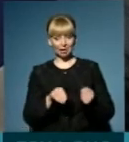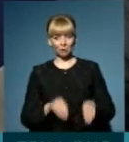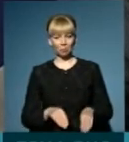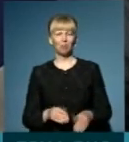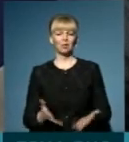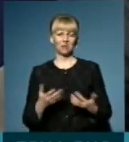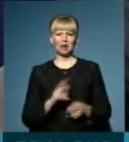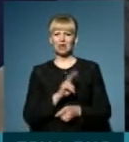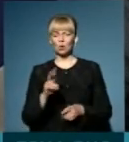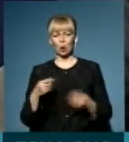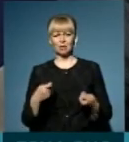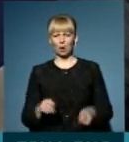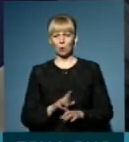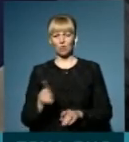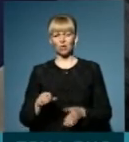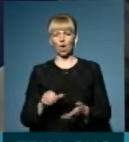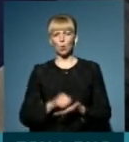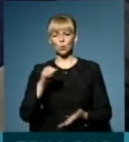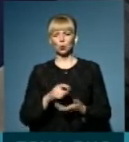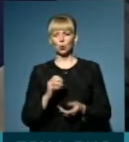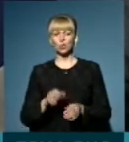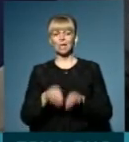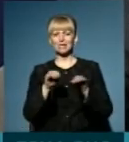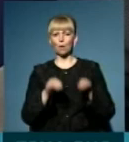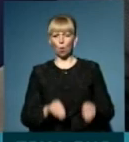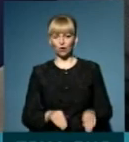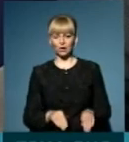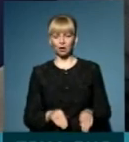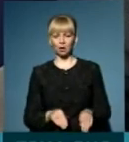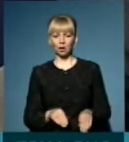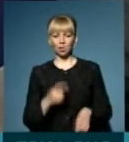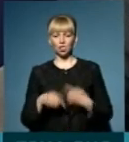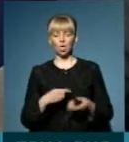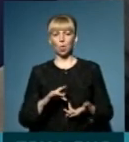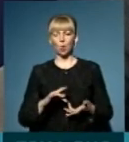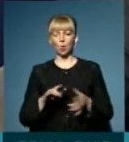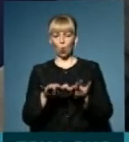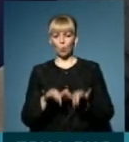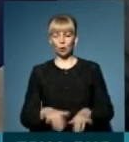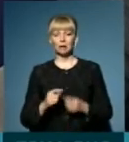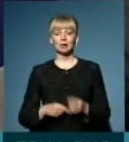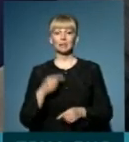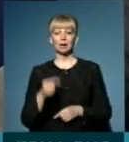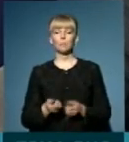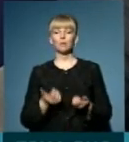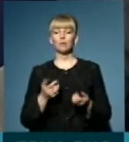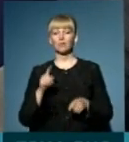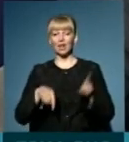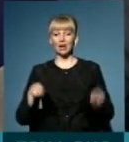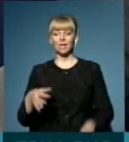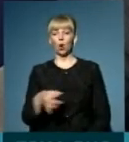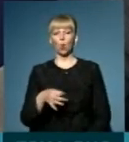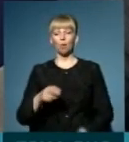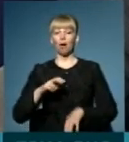безумовно, декларацію ніхто не продає, тому що вона роздруковується вже заповнена через комп'ютер. Наступне, в деяких областях